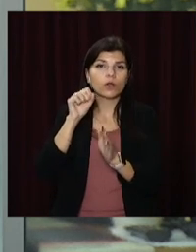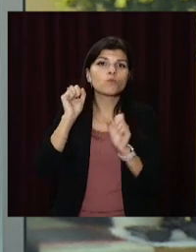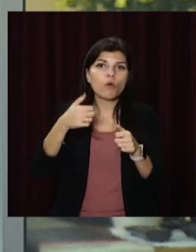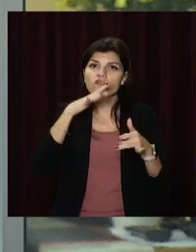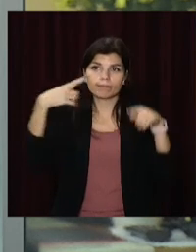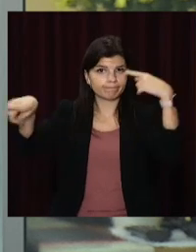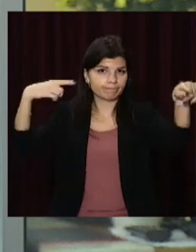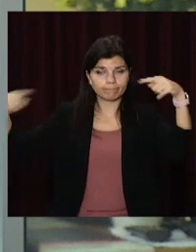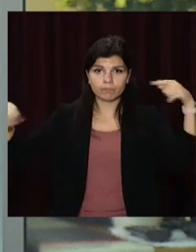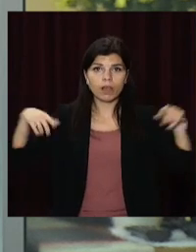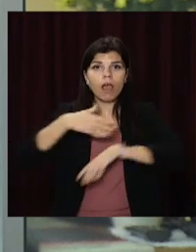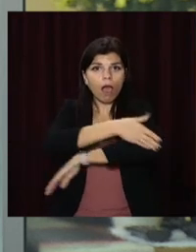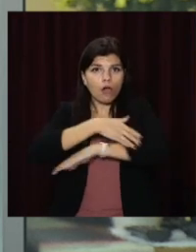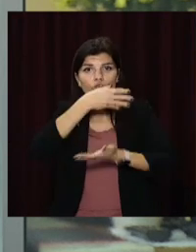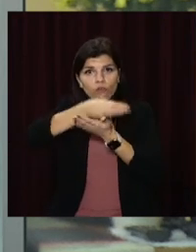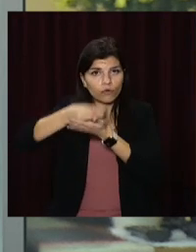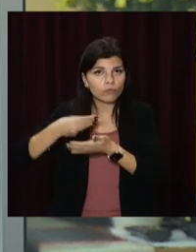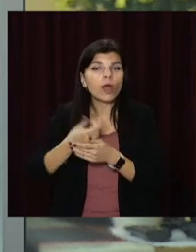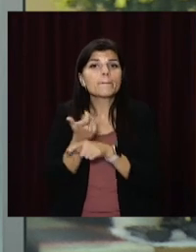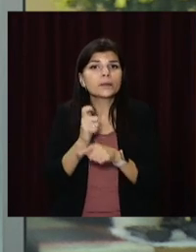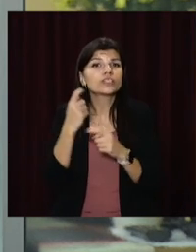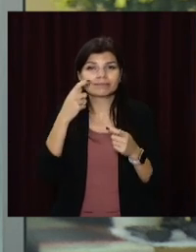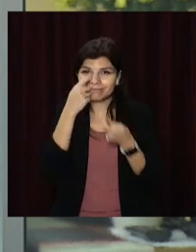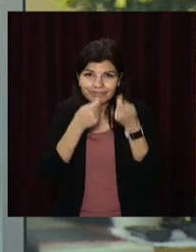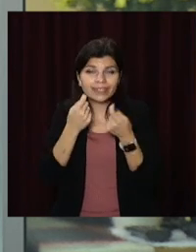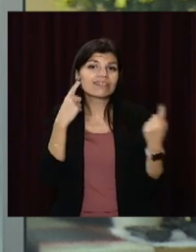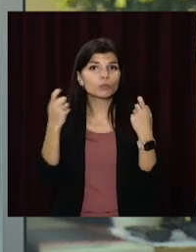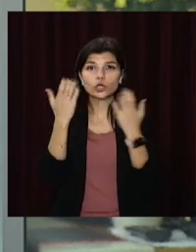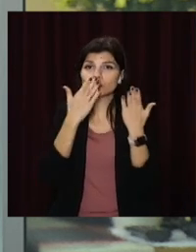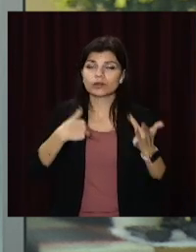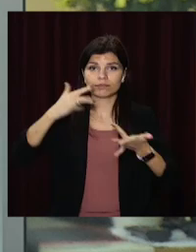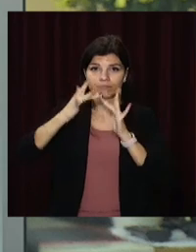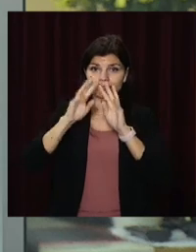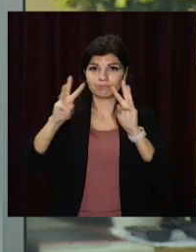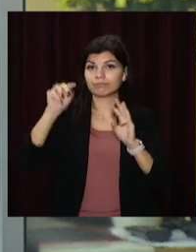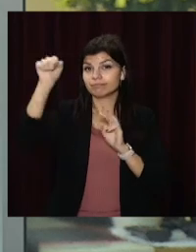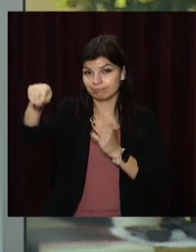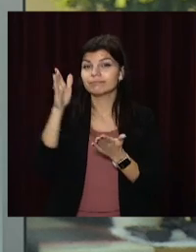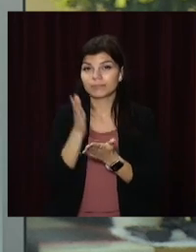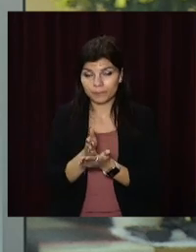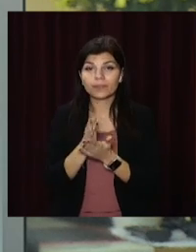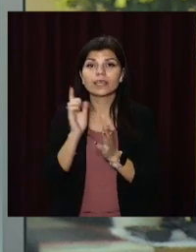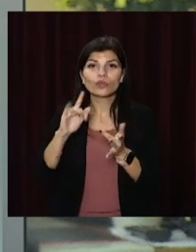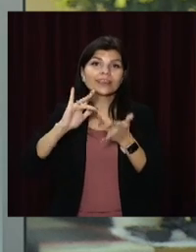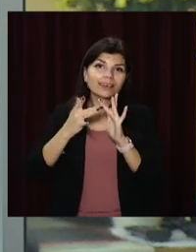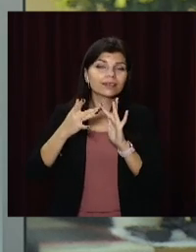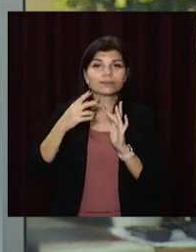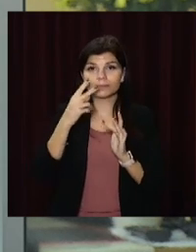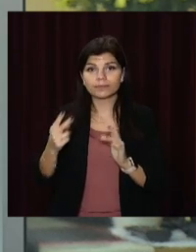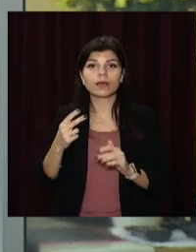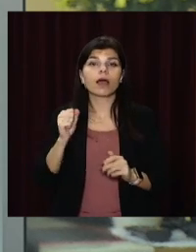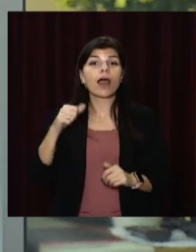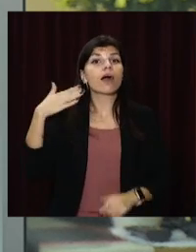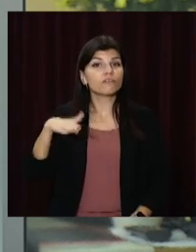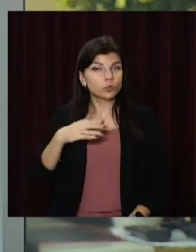відрізнятися за деякими адресами. Більш детально про це читайте на нашому сайті opentv.media та в соцмережах. Сюжети